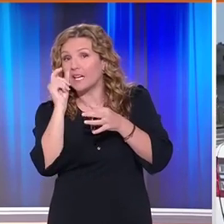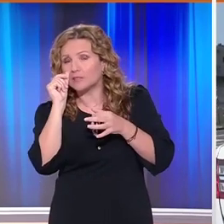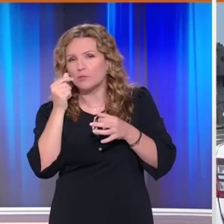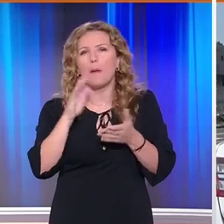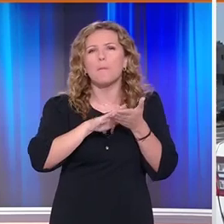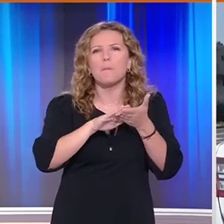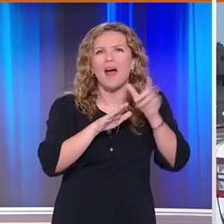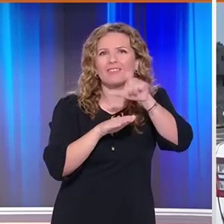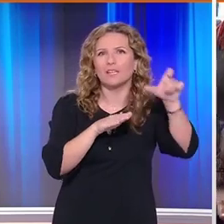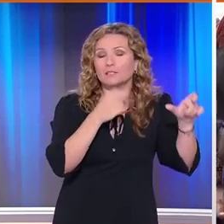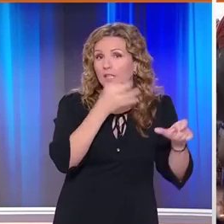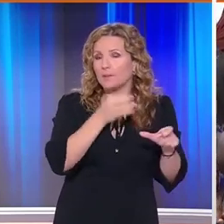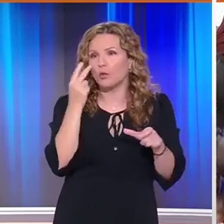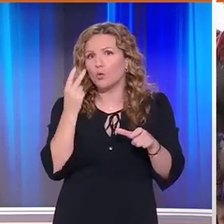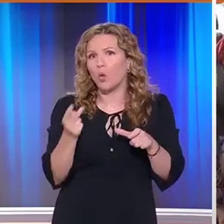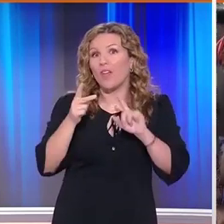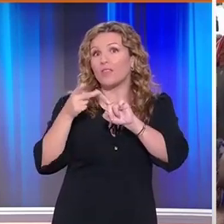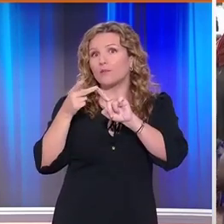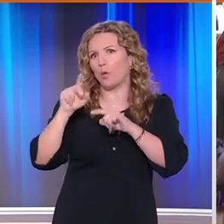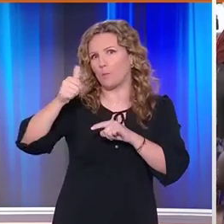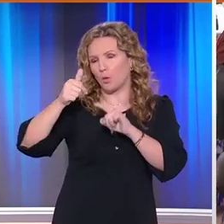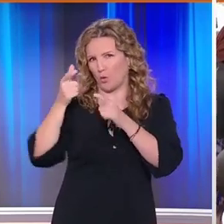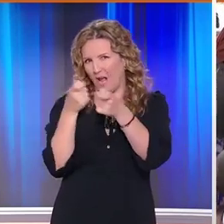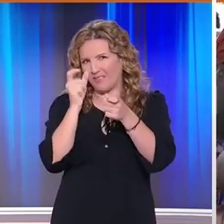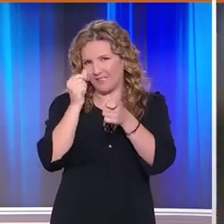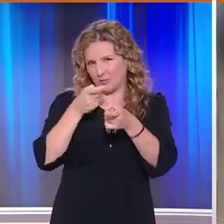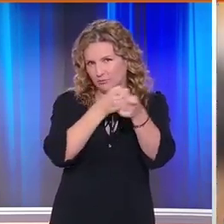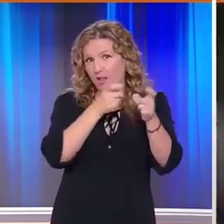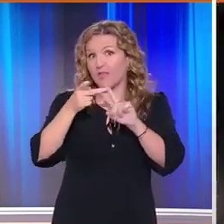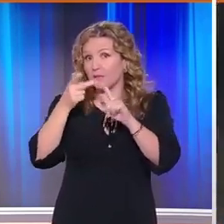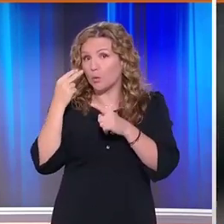αυτόπτες μάρτυρες τους είπαν πως είδαν και δεύτερο ύποπτο στο σημείο